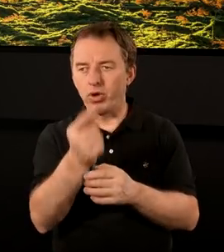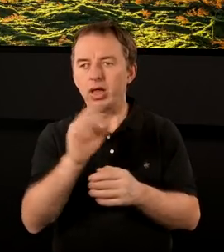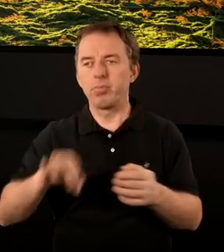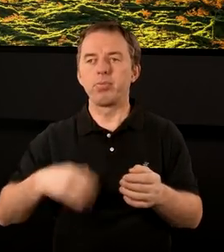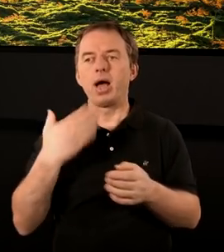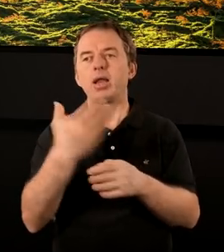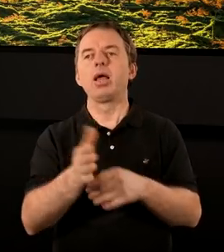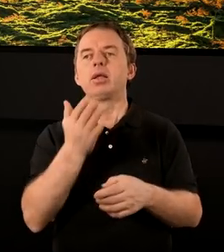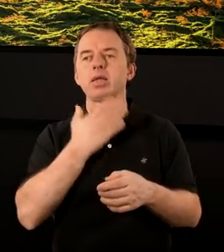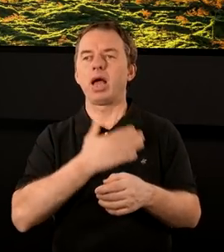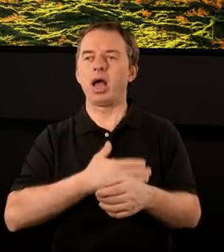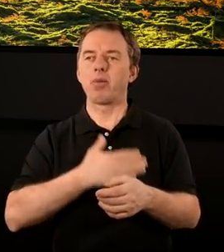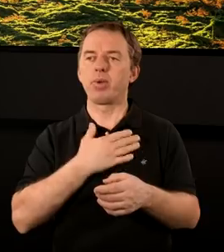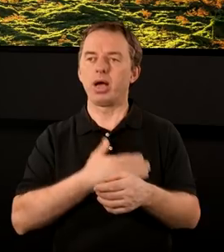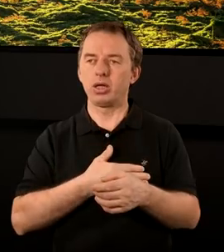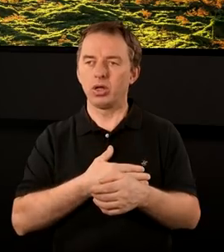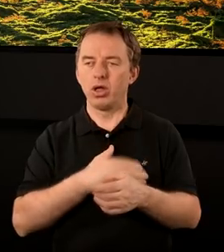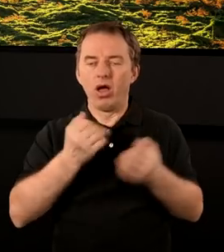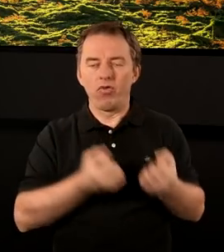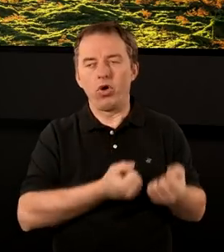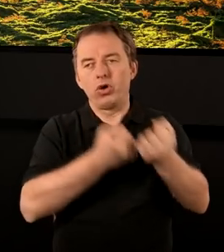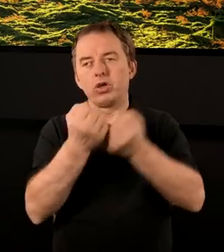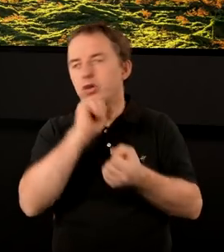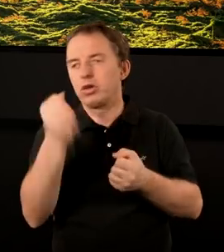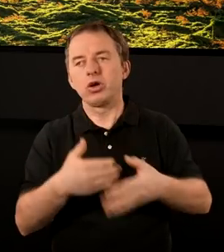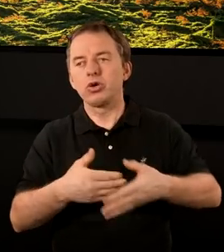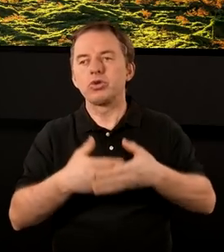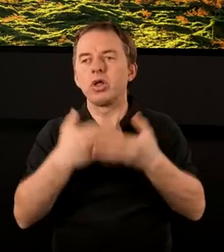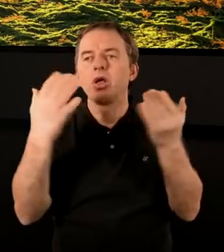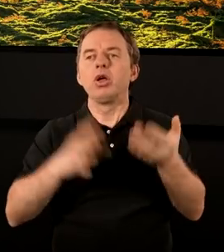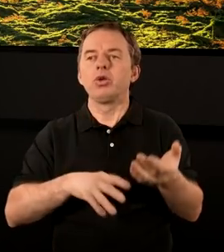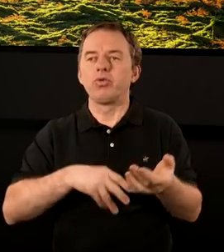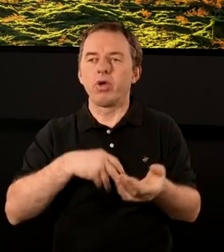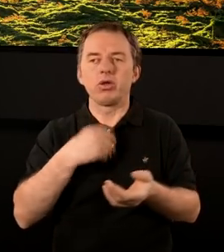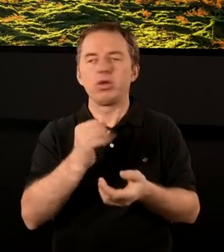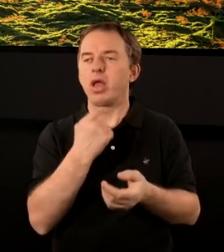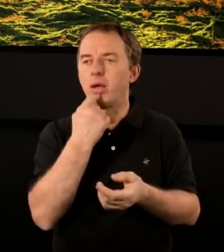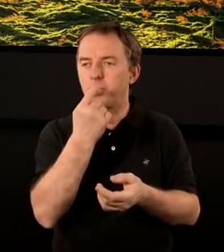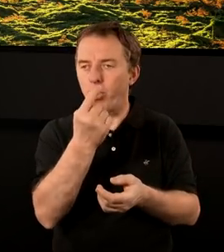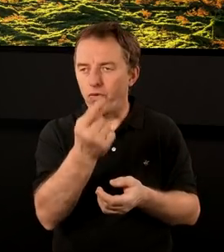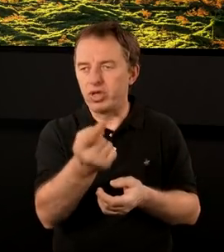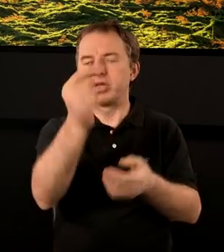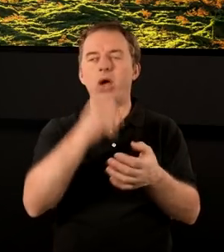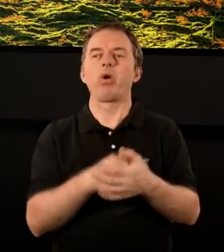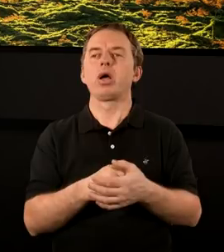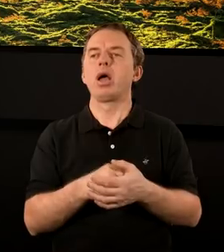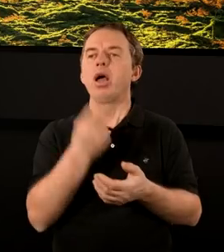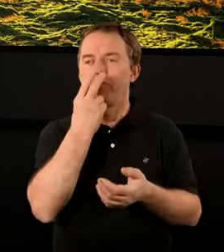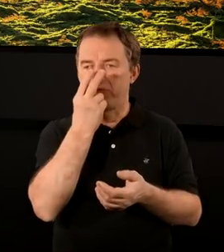powiedział, że jest Panem Sabatu i w odniesieniu do żadnego dnia świętego tak nie powiedział. Więc